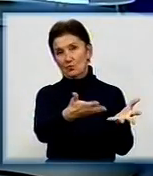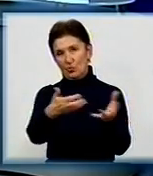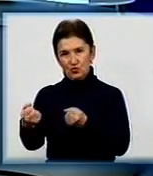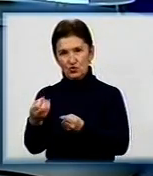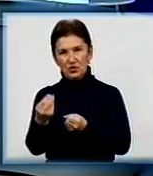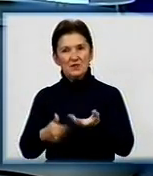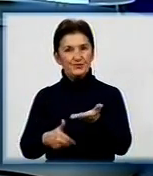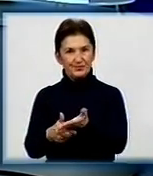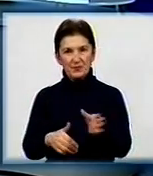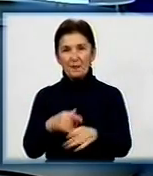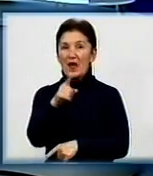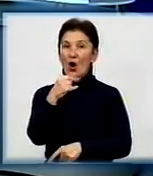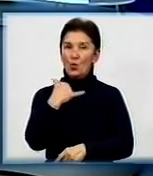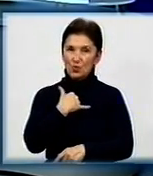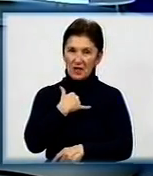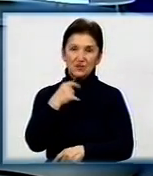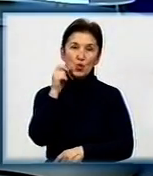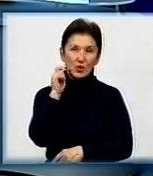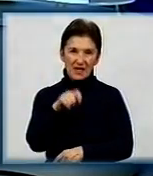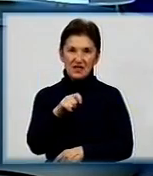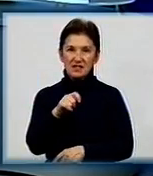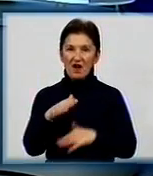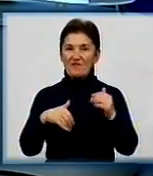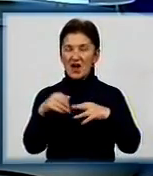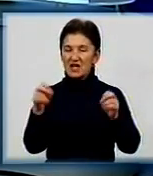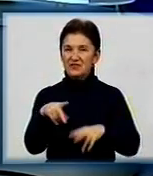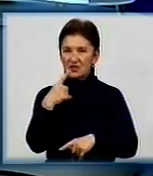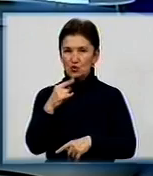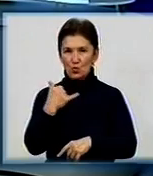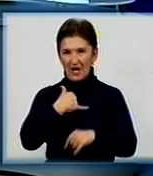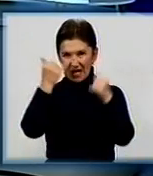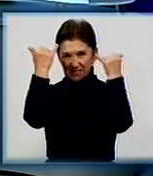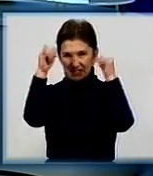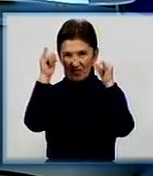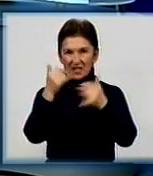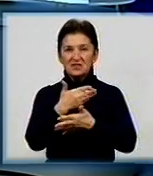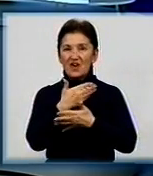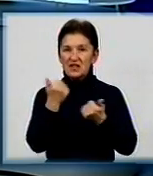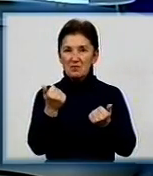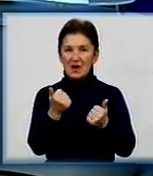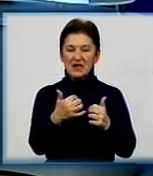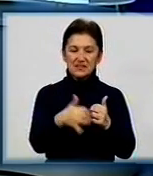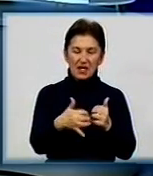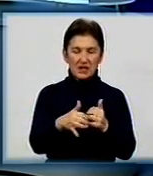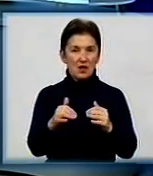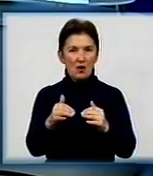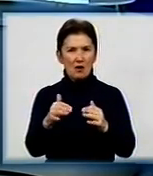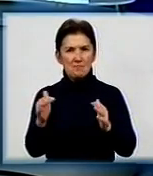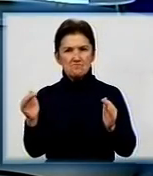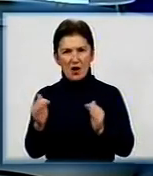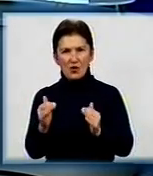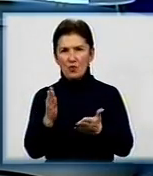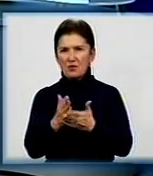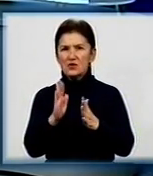фахівці кажуть, українські фахівці кажуть, що у нас у тваринництві немає середнього та малого бізнесу, а є